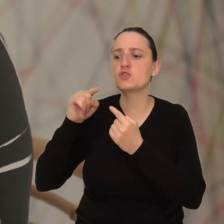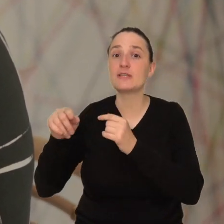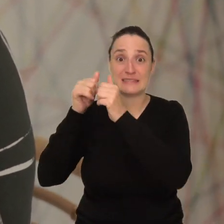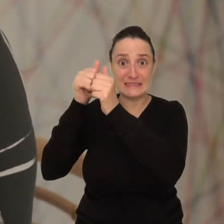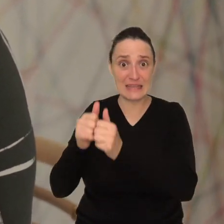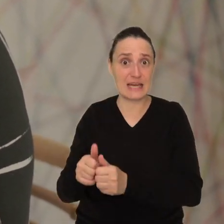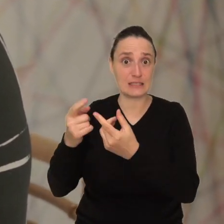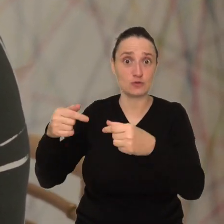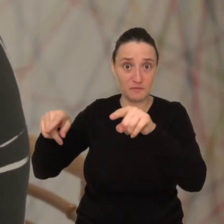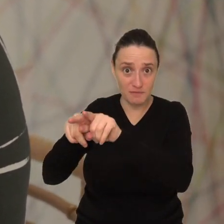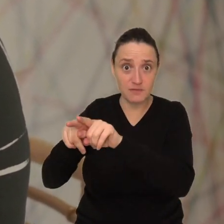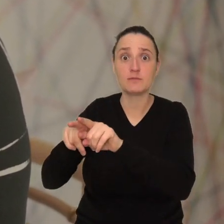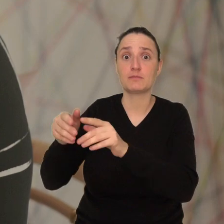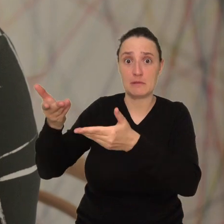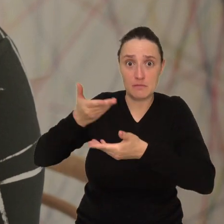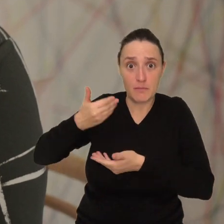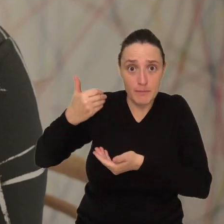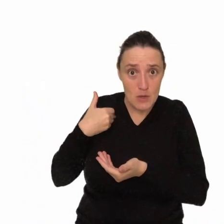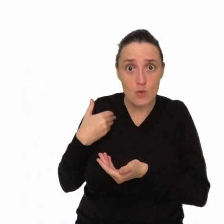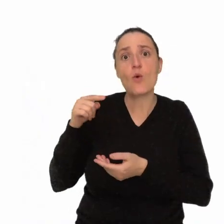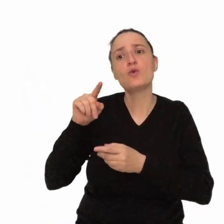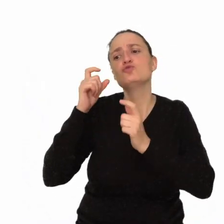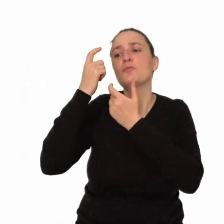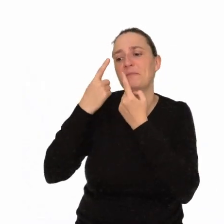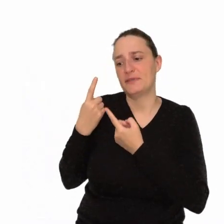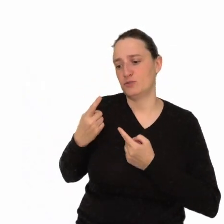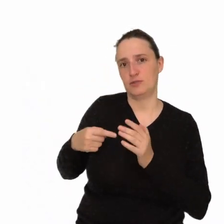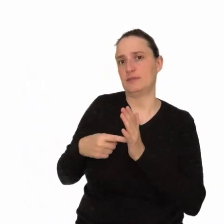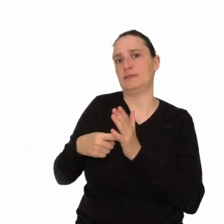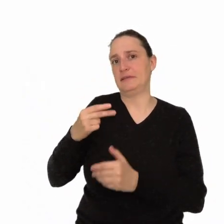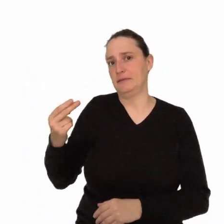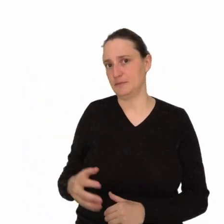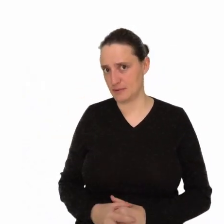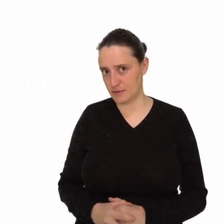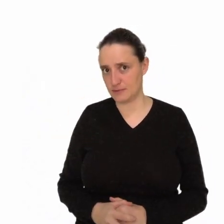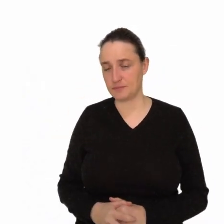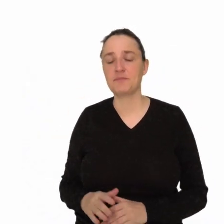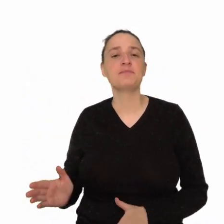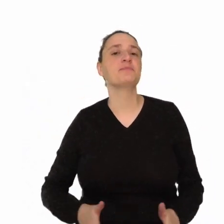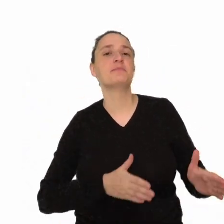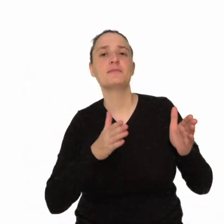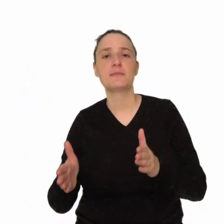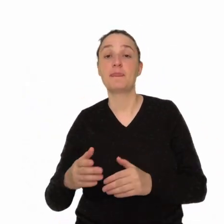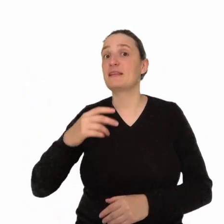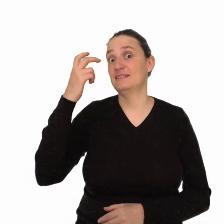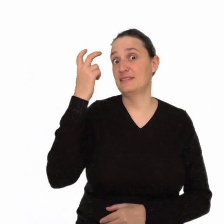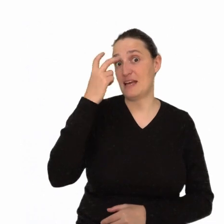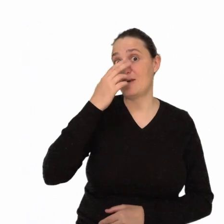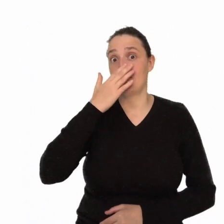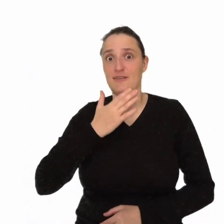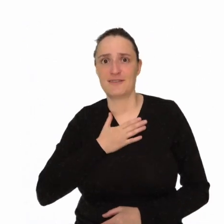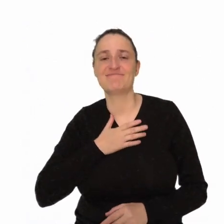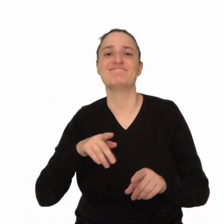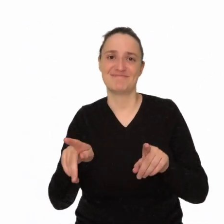zadań, które były nam powierzane w trakcie zatrudnienia. Zainteresowania. One także mówią nam o tym,